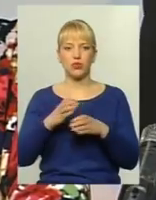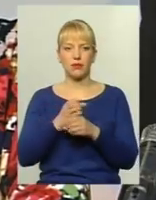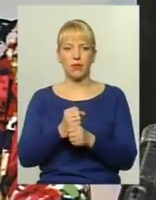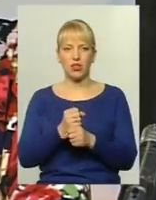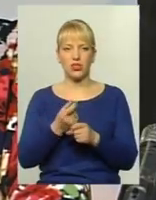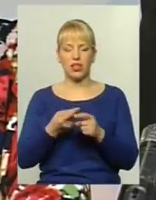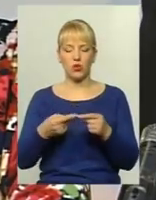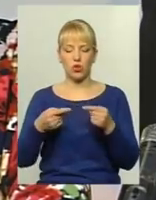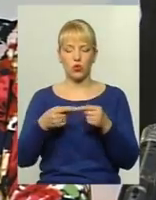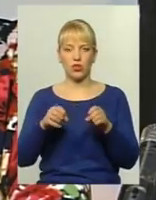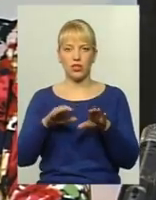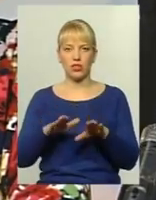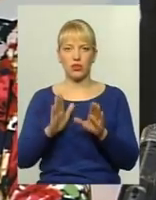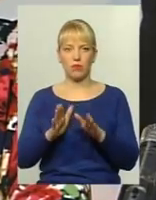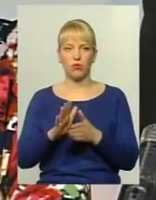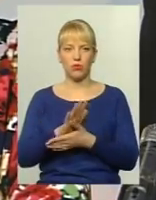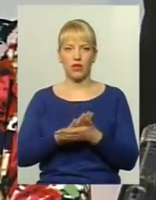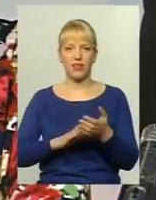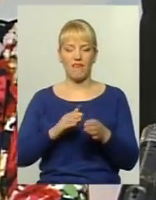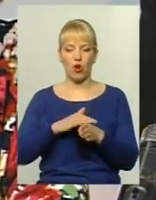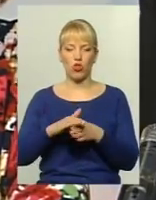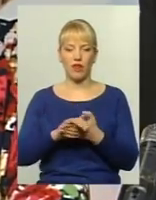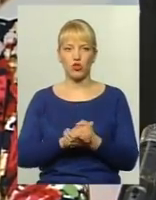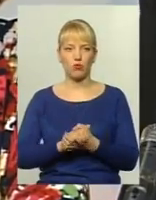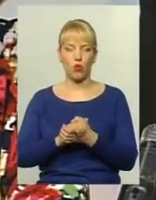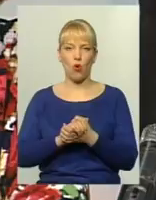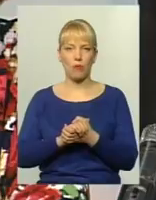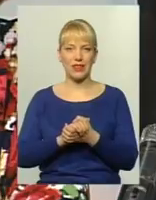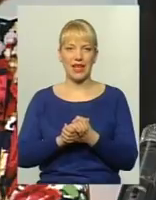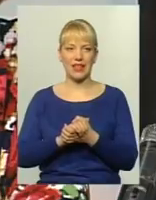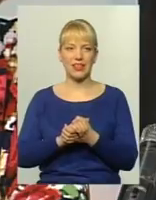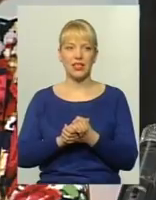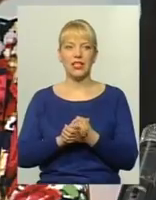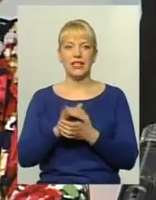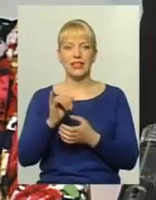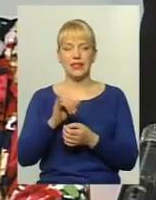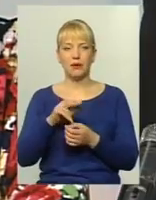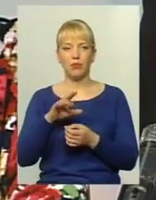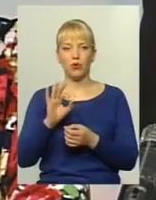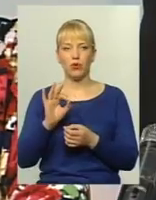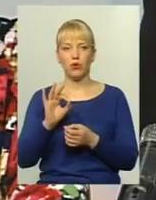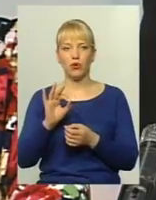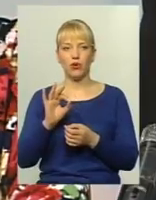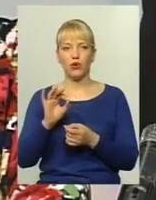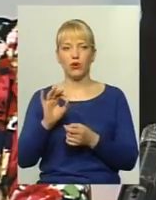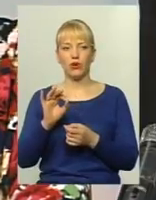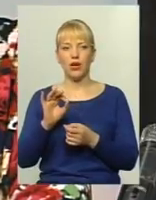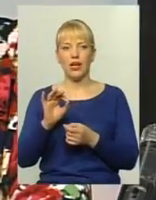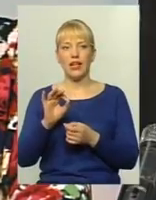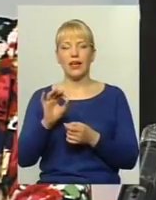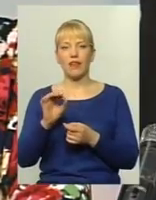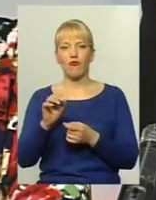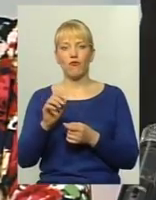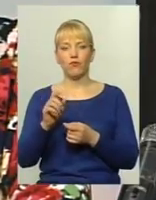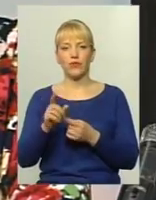рішення також буде прийнято в подальшому, на виконавчому комітеті. І по реформі транспортної мережі,